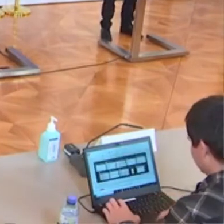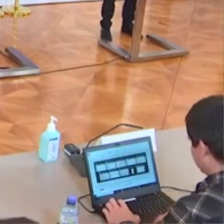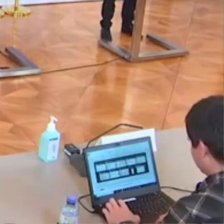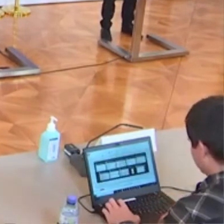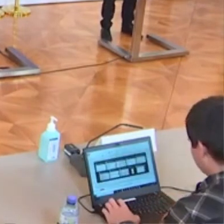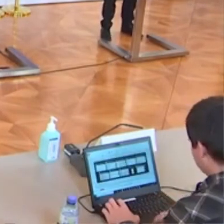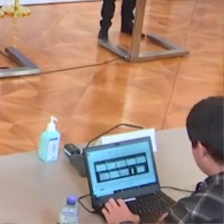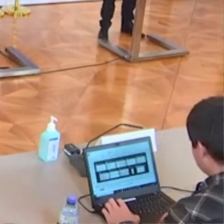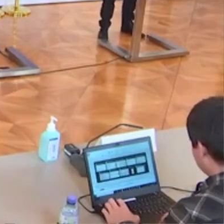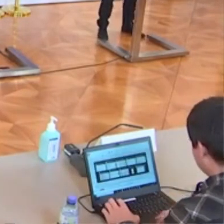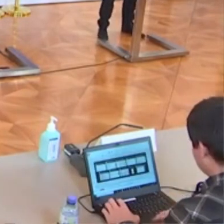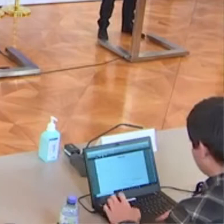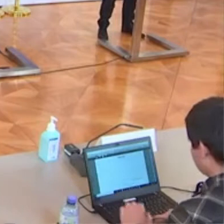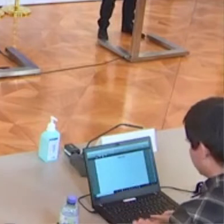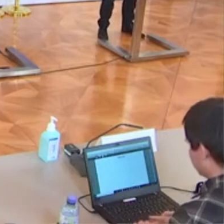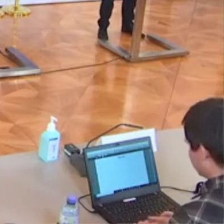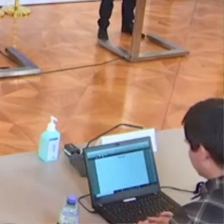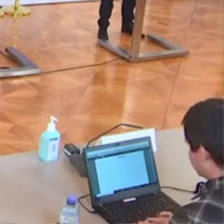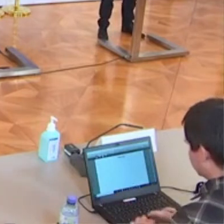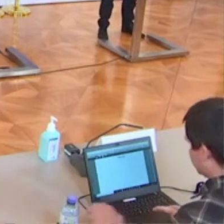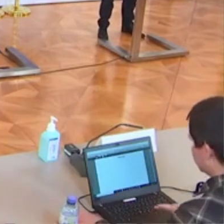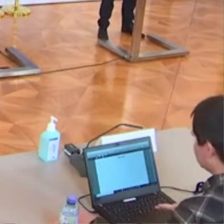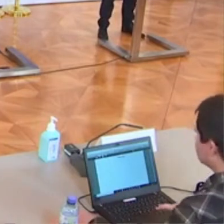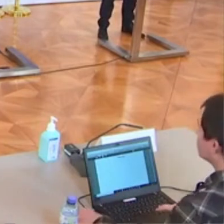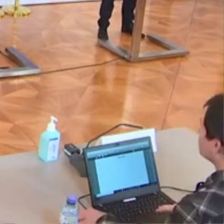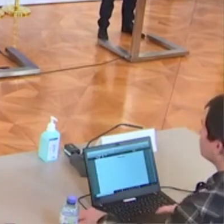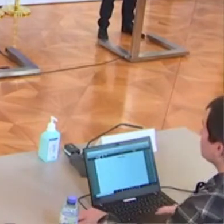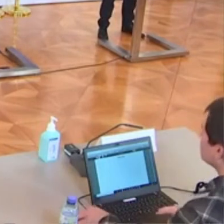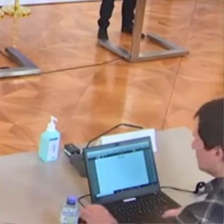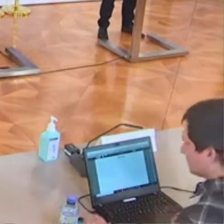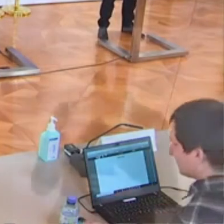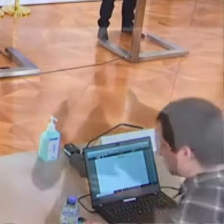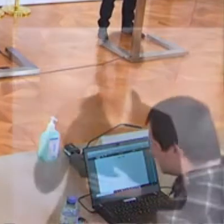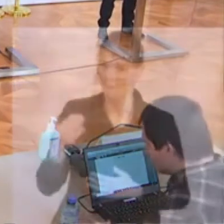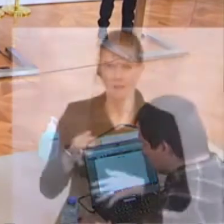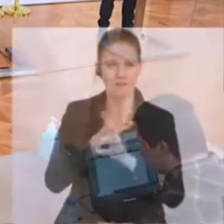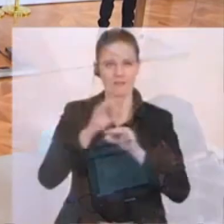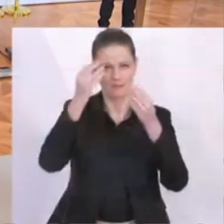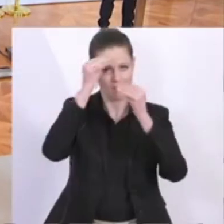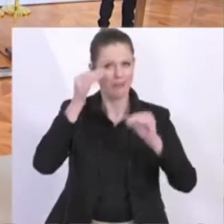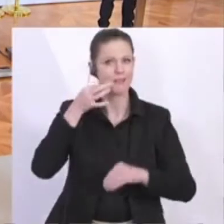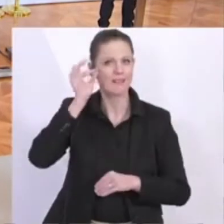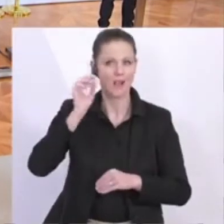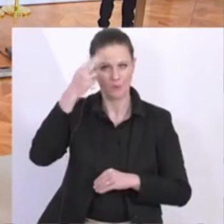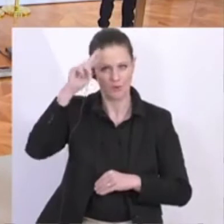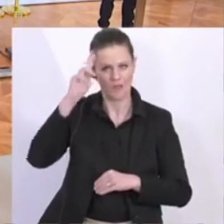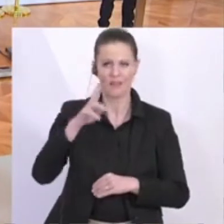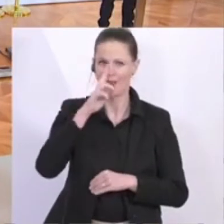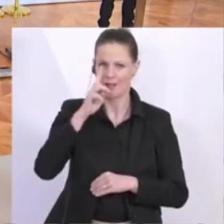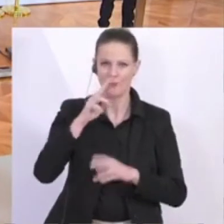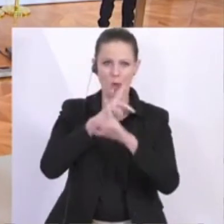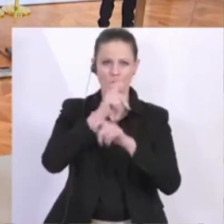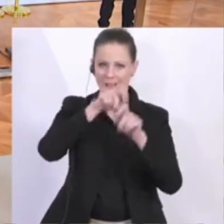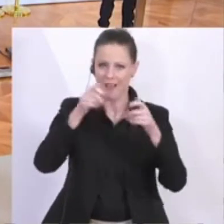als Ersten um sein Statement den Herrn Bundeskanzler. Bitte schön. Vielen Dank, sehr geehrte Damen und Herren, liebe Österreicherinnen und